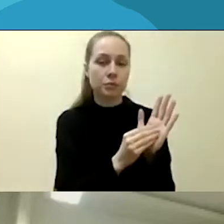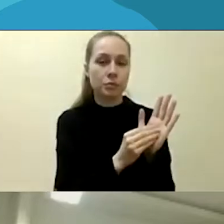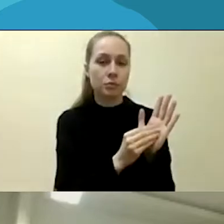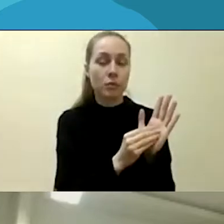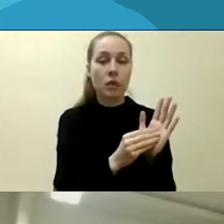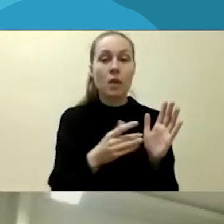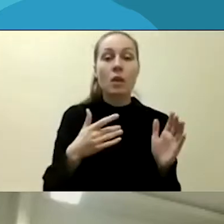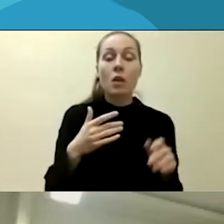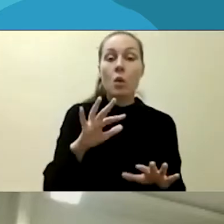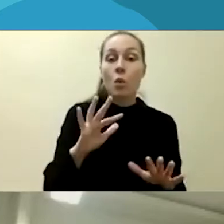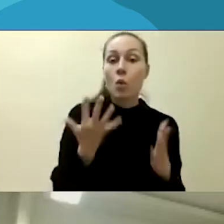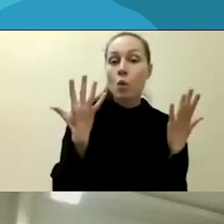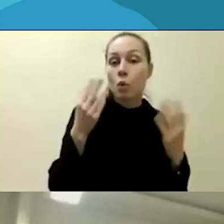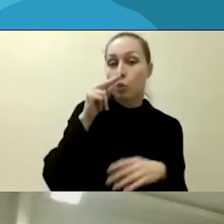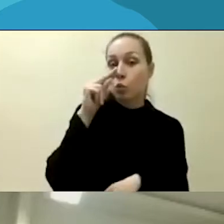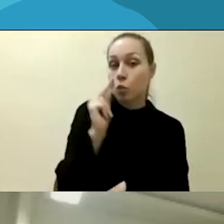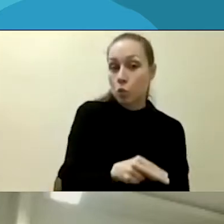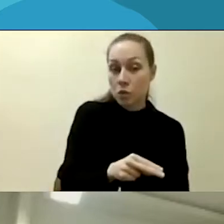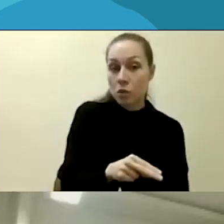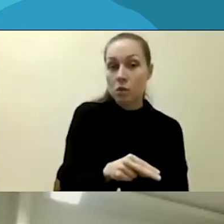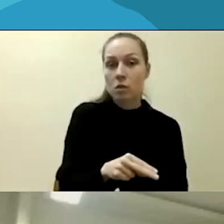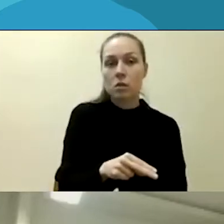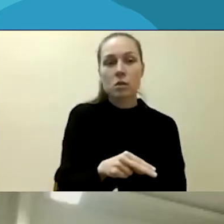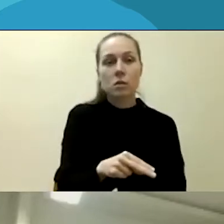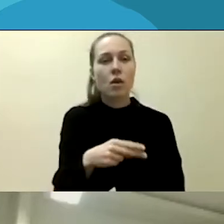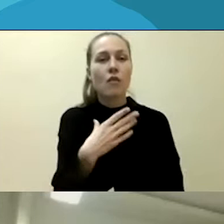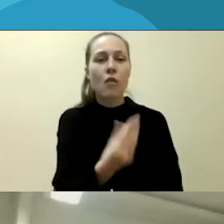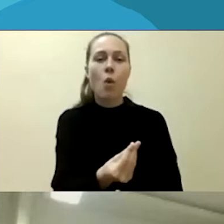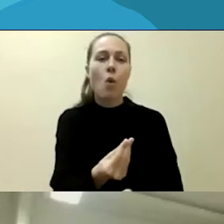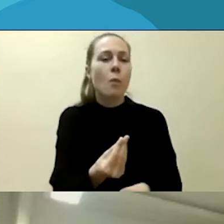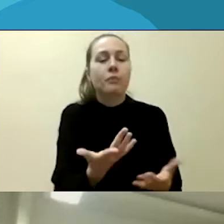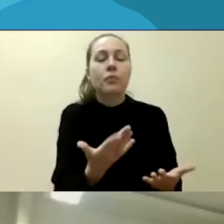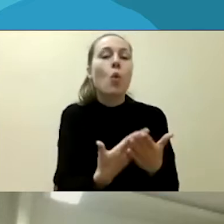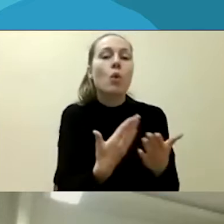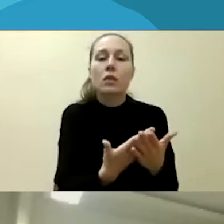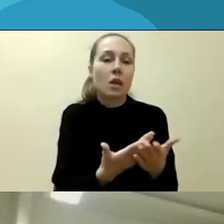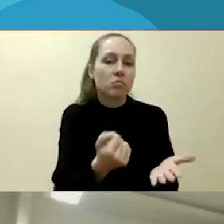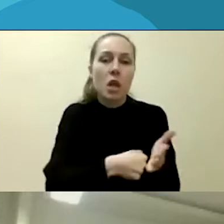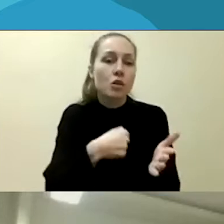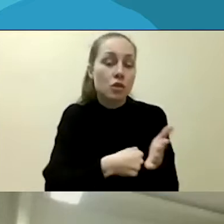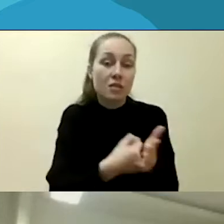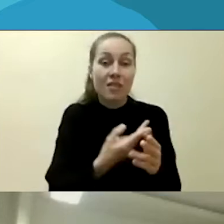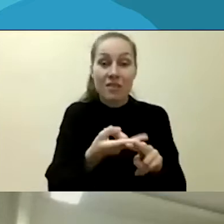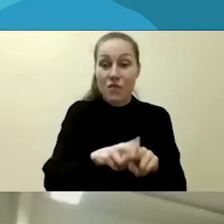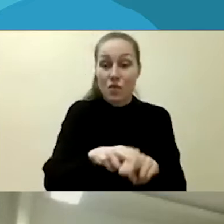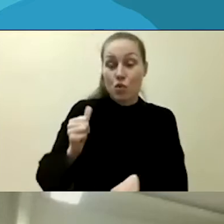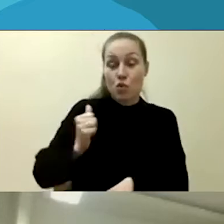jai yra įvykdomas nusikaltimas, kurio pagrindinis motyvas yra dėl žmogaus